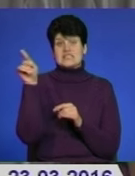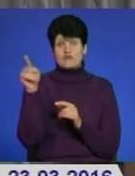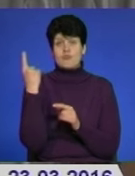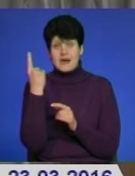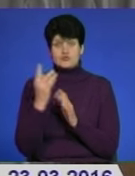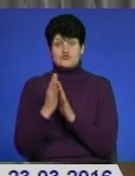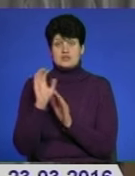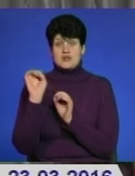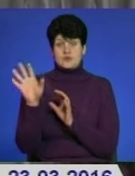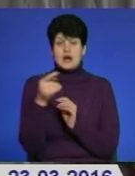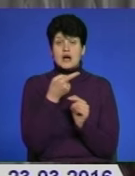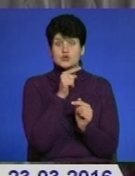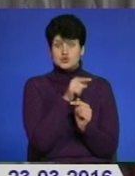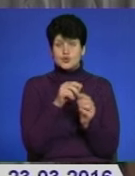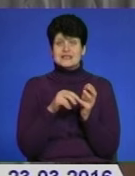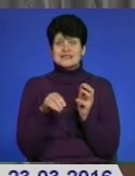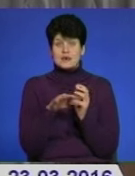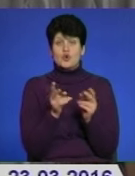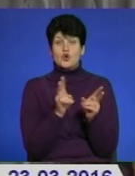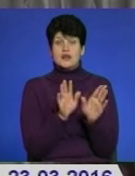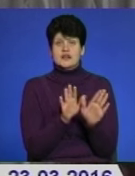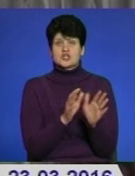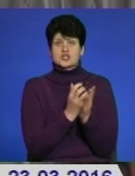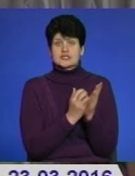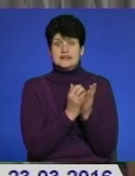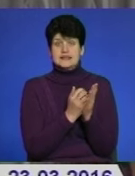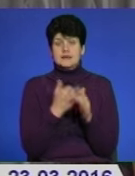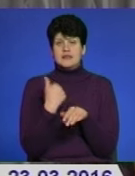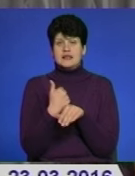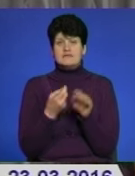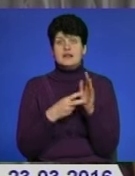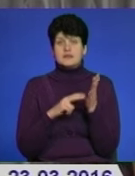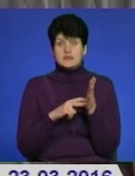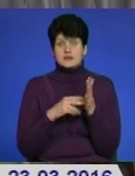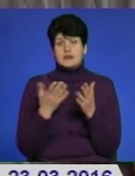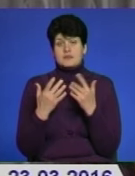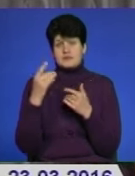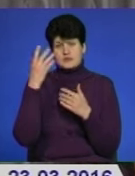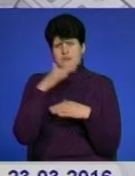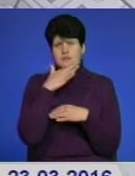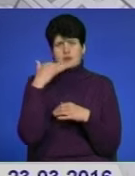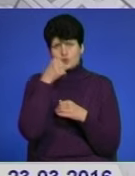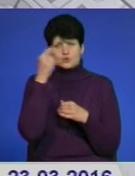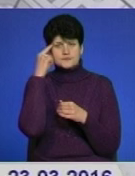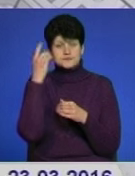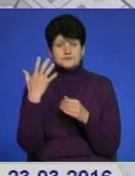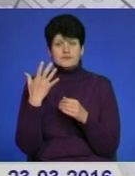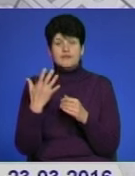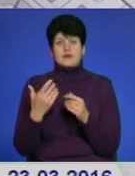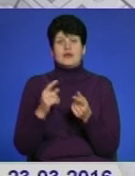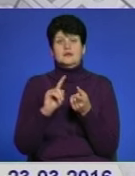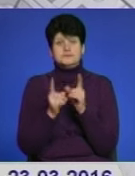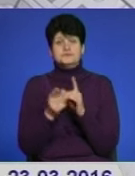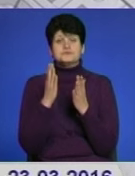чергу, а цю землю лишити під генпланта, як ми розраховувалися, вже багато років. Альтернатива є,